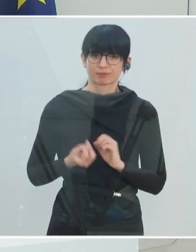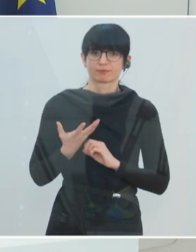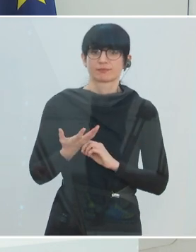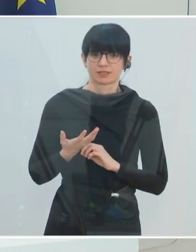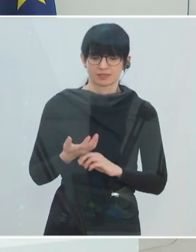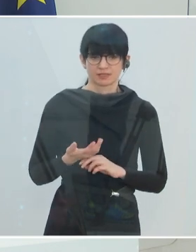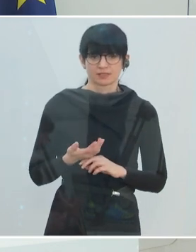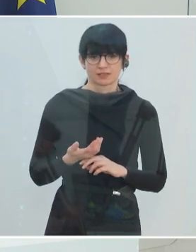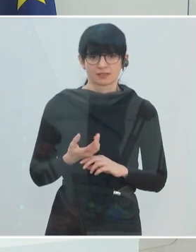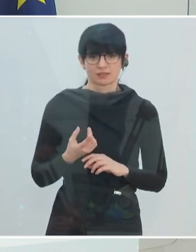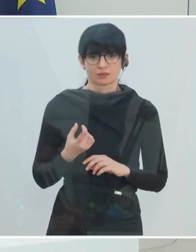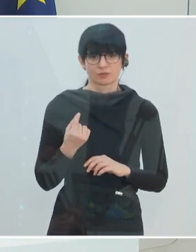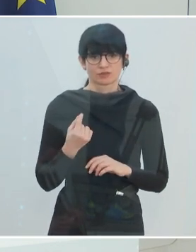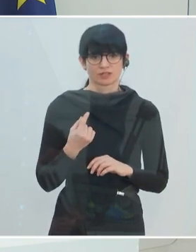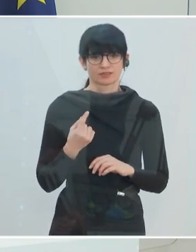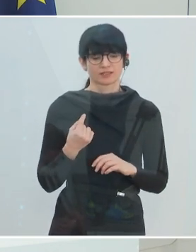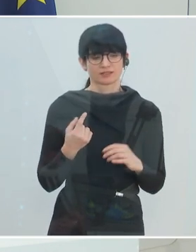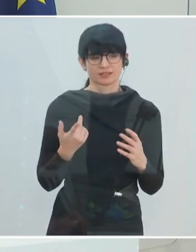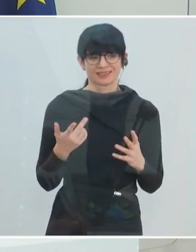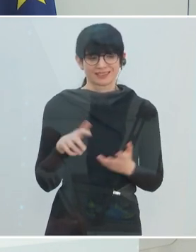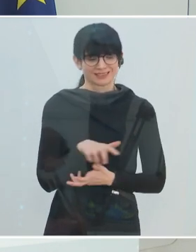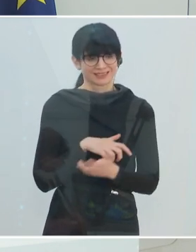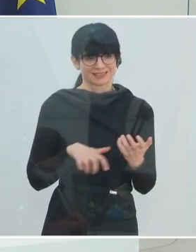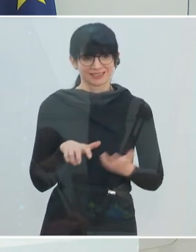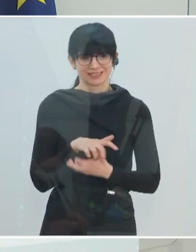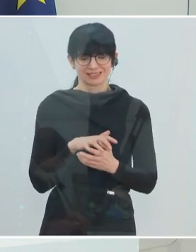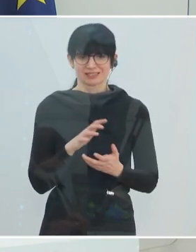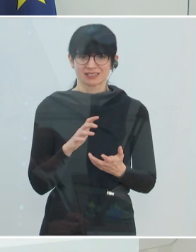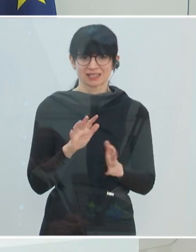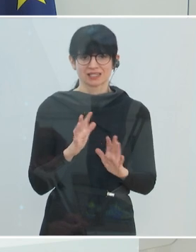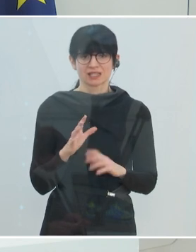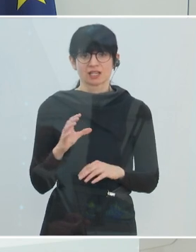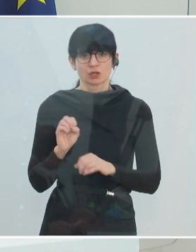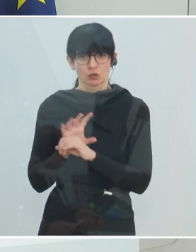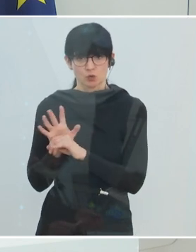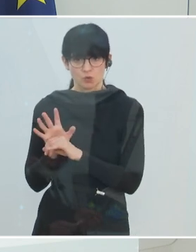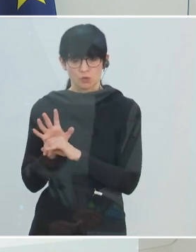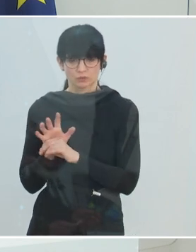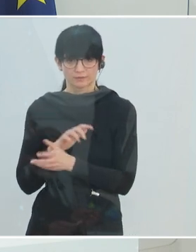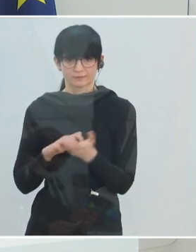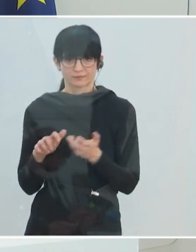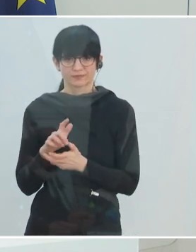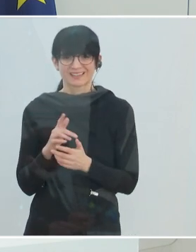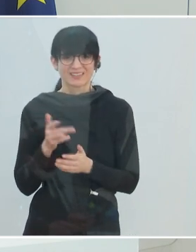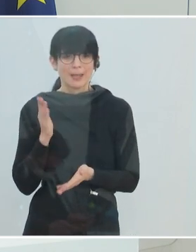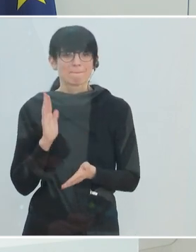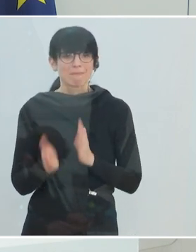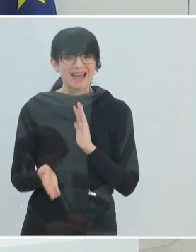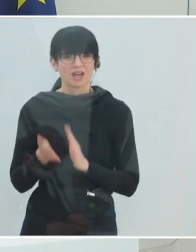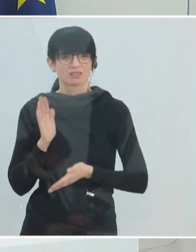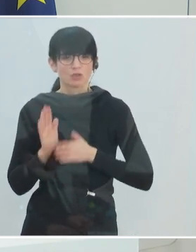diese Krise abzufangen. Es wurde ja die Covid-Krise sehr oft mit einem Marathonlauf